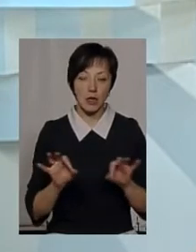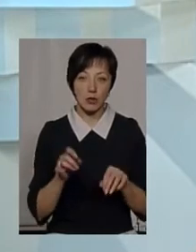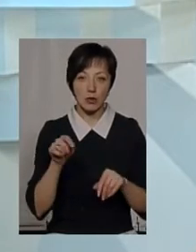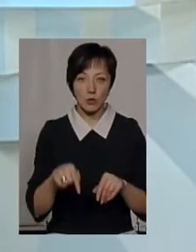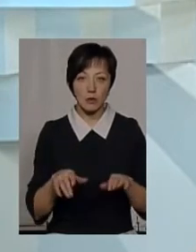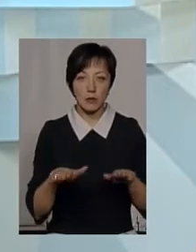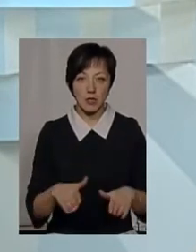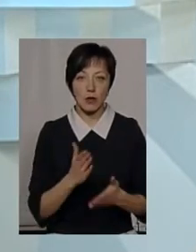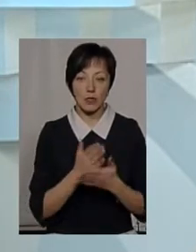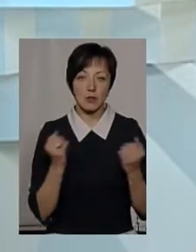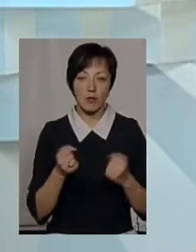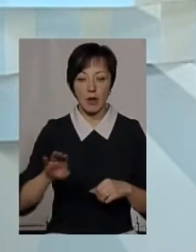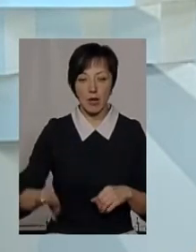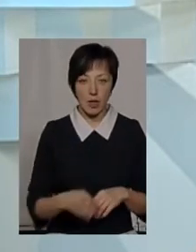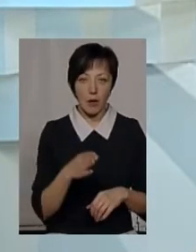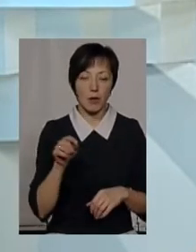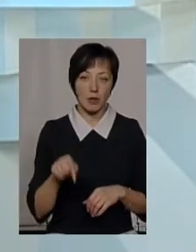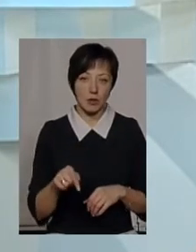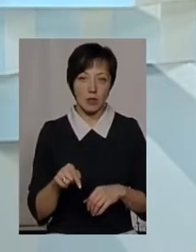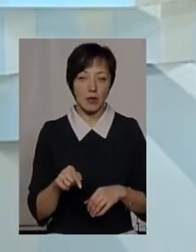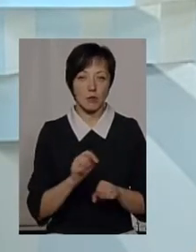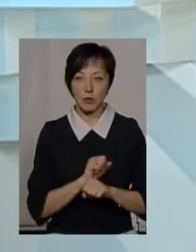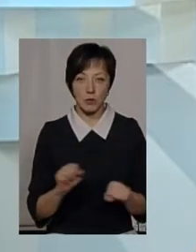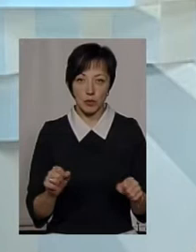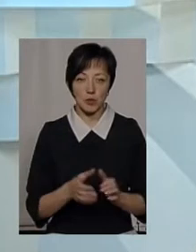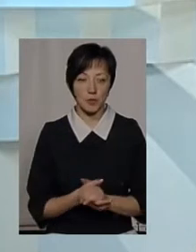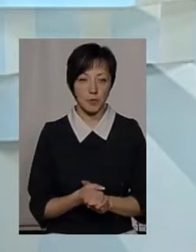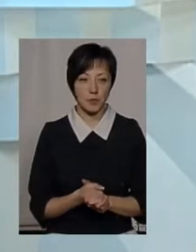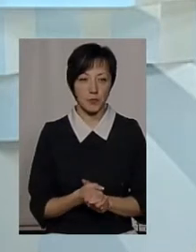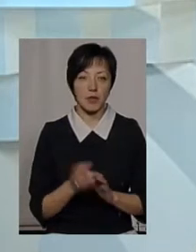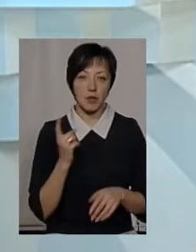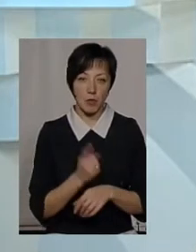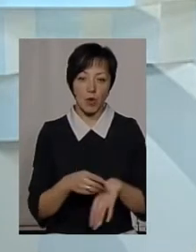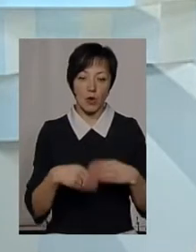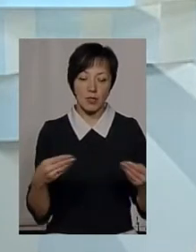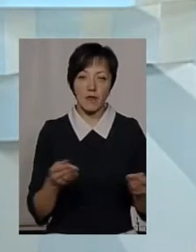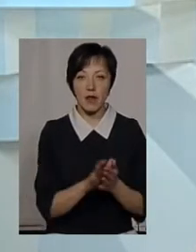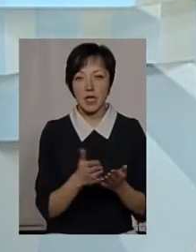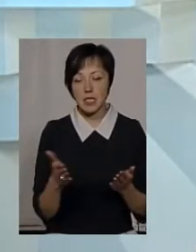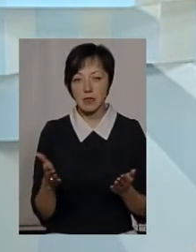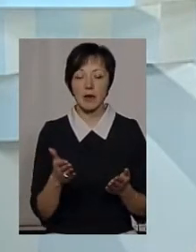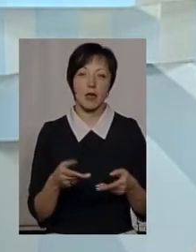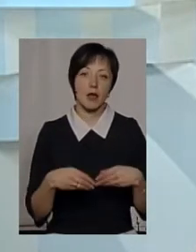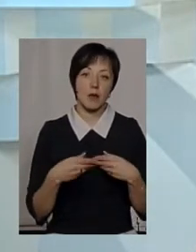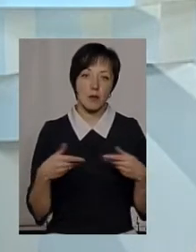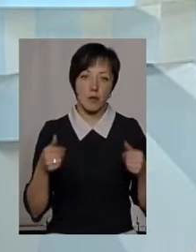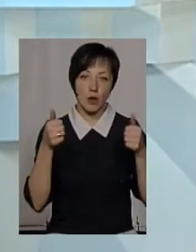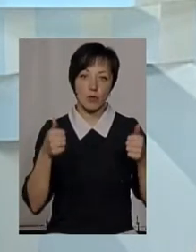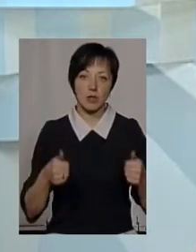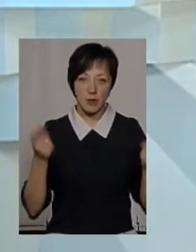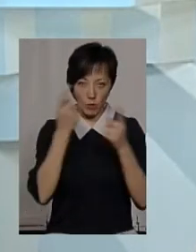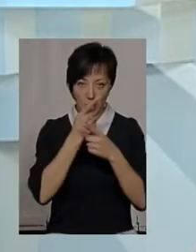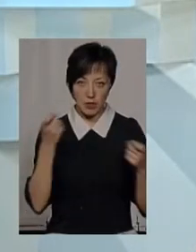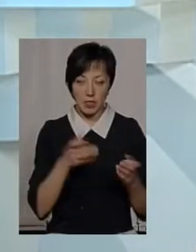в даному місці знаходиться зимувальна яма і тут ловити рибу заборонено. Ми роздавали листівки, ми розвісили